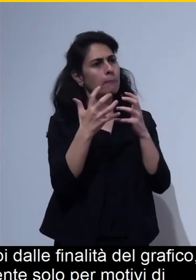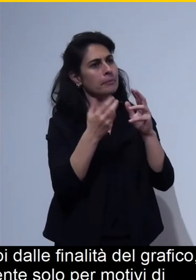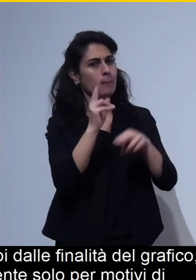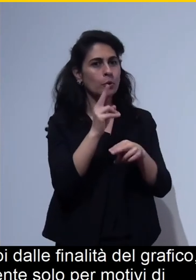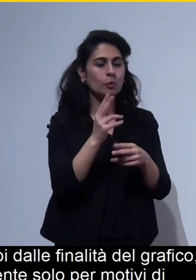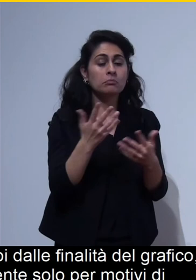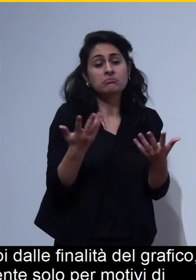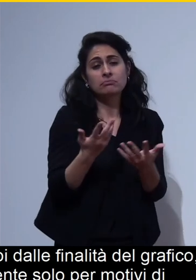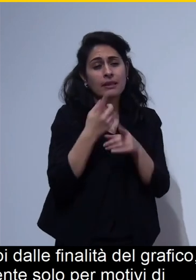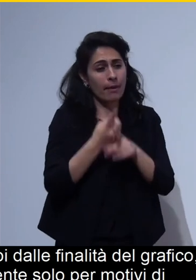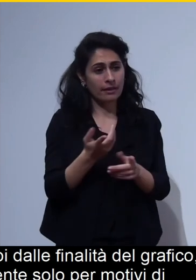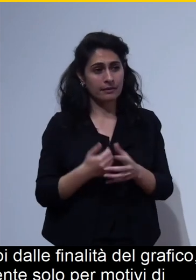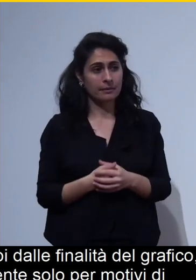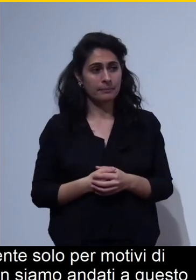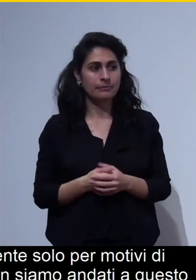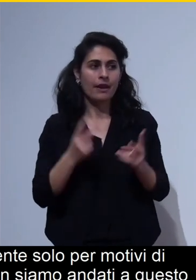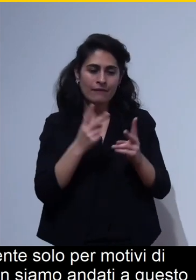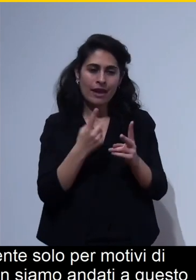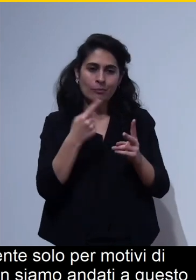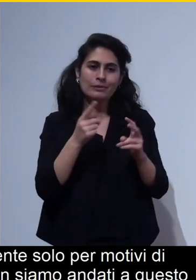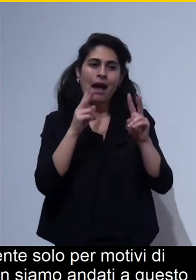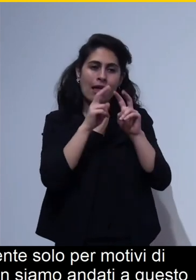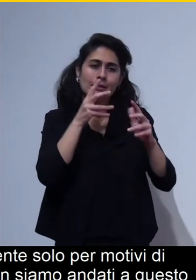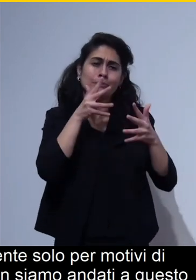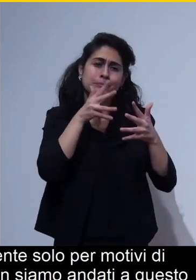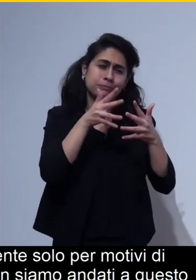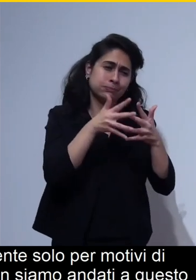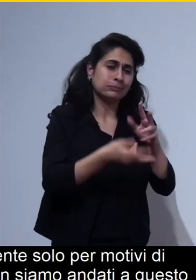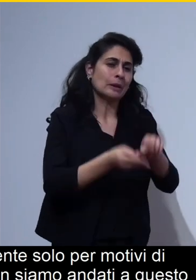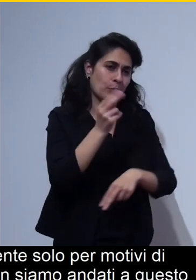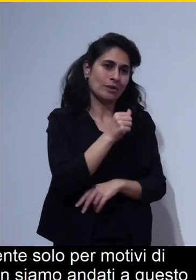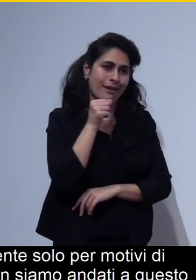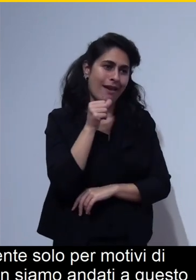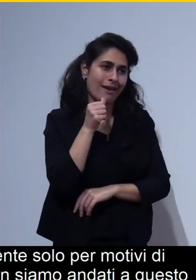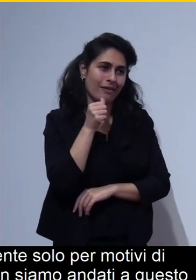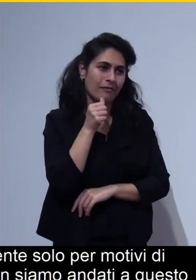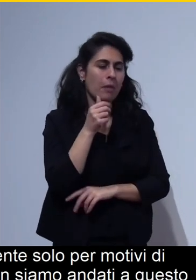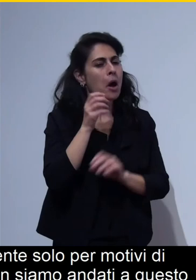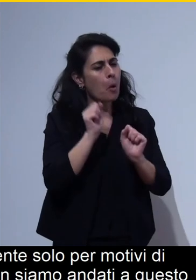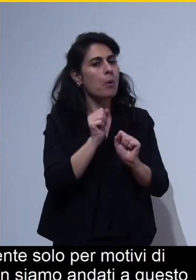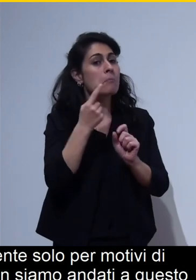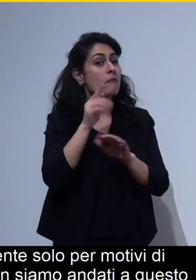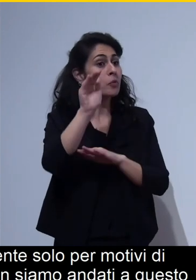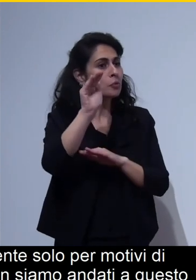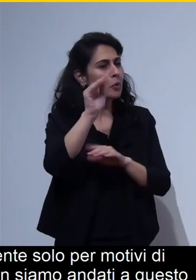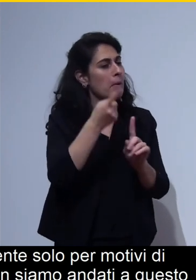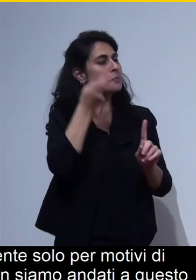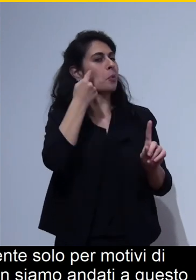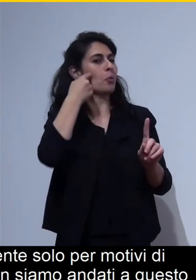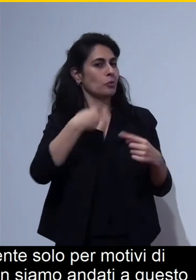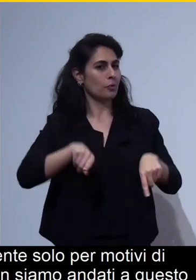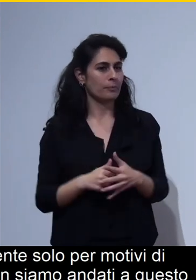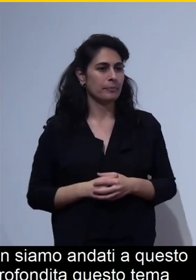poi effettivamente meriterebbe un'analisi molto più approfondita questo tema potrebbe essere uno degli spunti per il futuro l'unica cosa che abbiamo